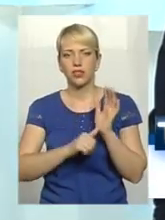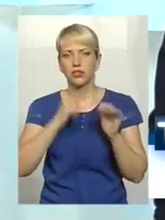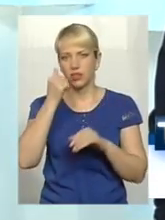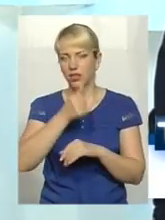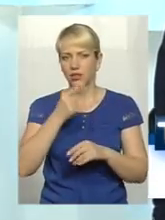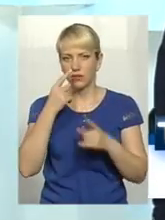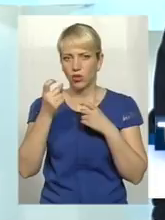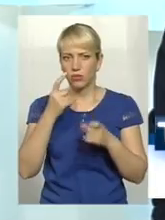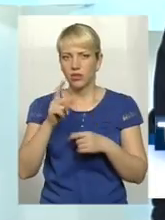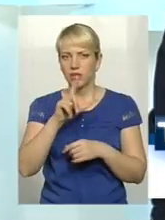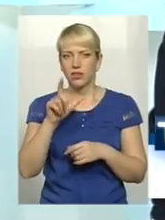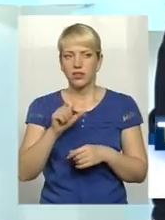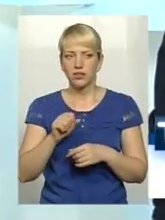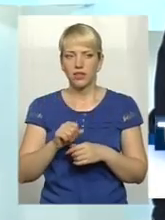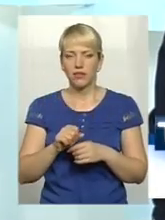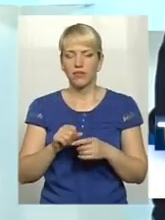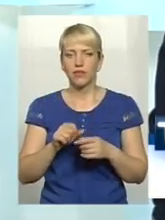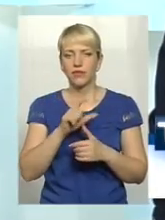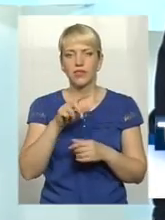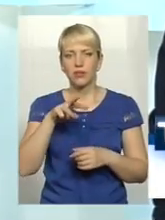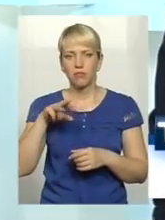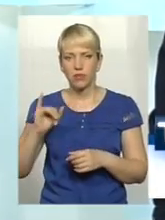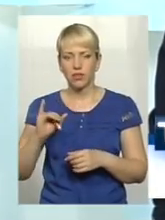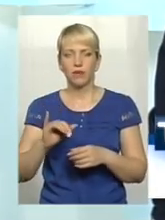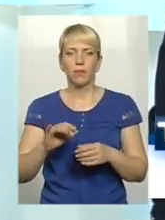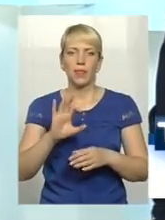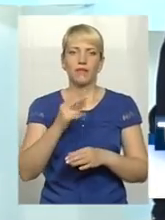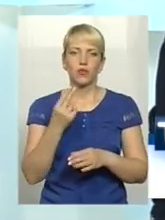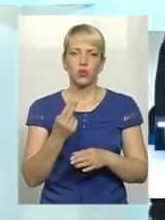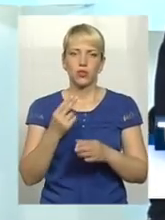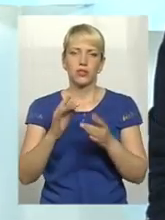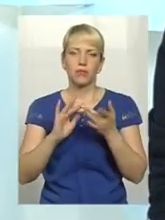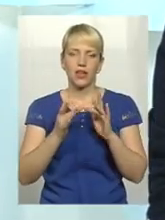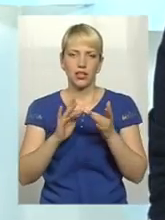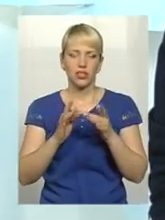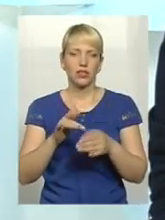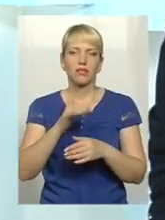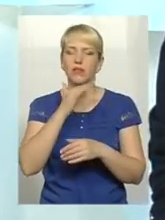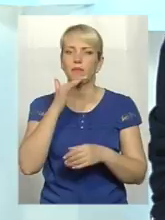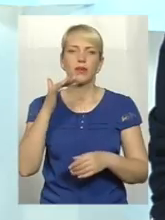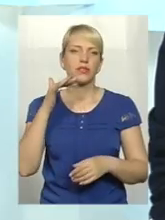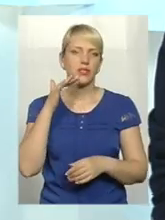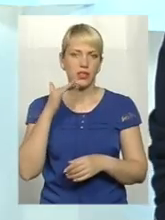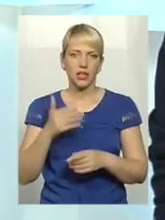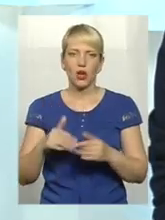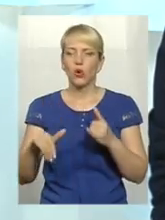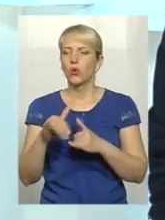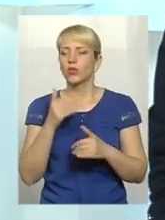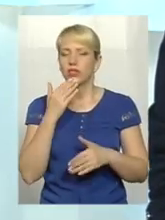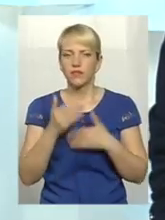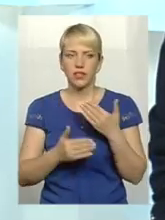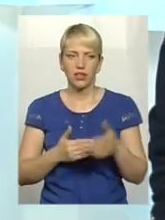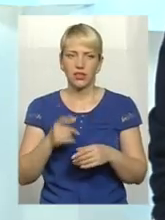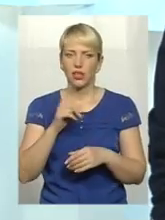інформації, засобах масової інформації, в соцмережах, вже, ну, предостатньо, куди звертатися. Достатньо, так?